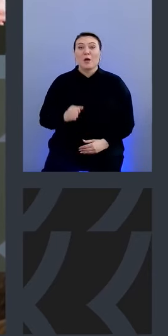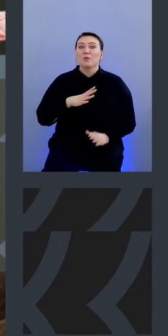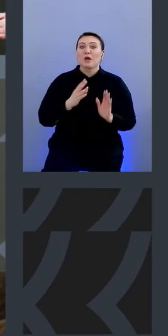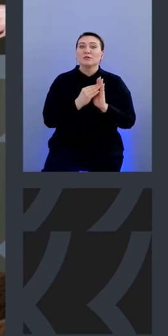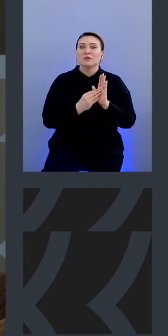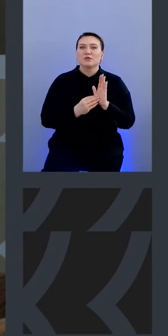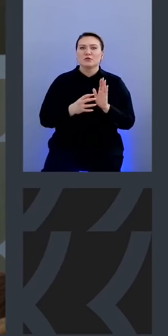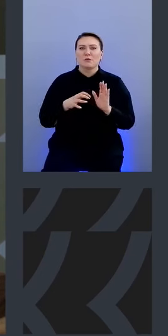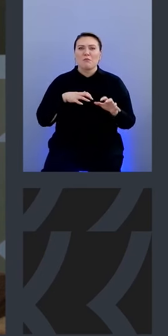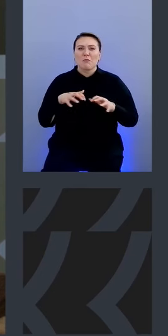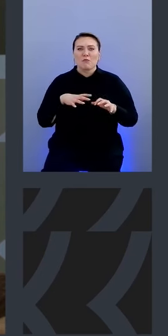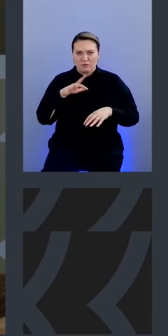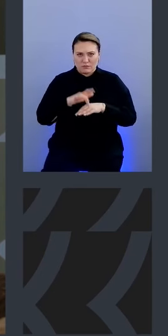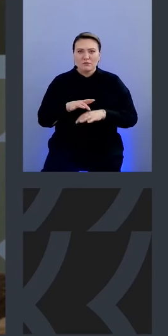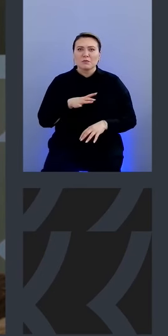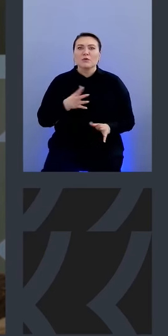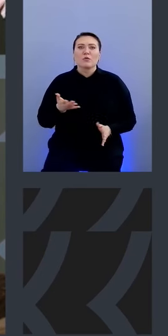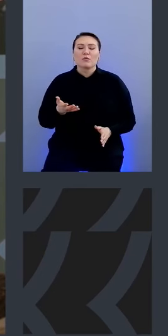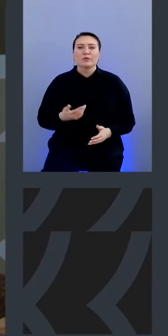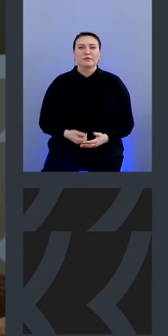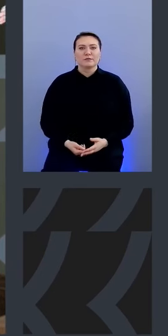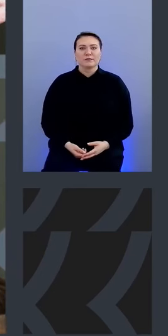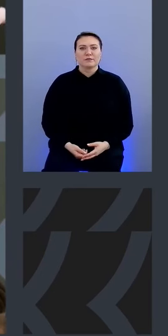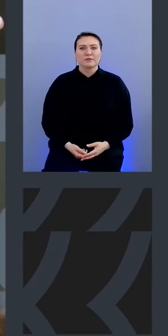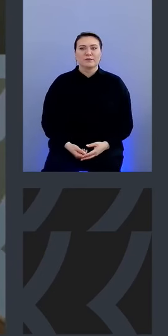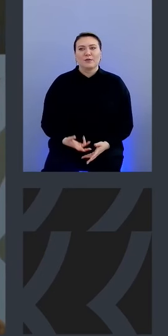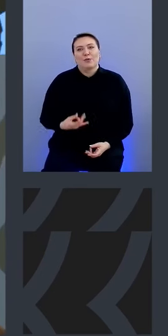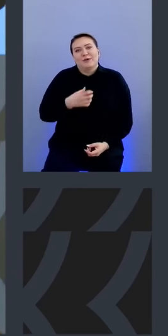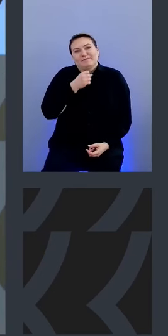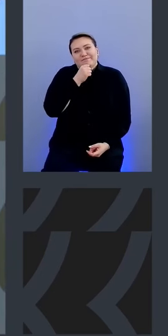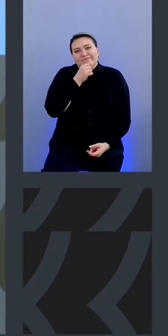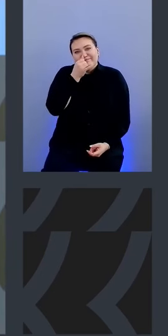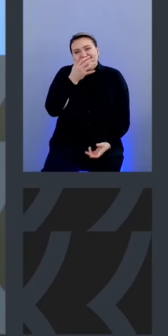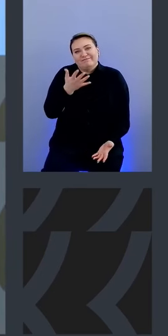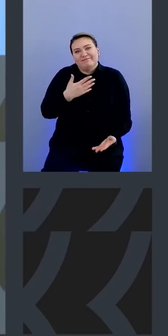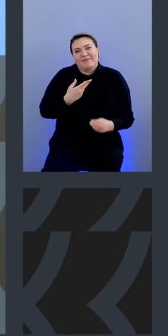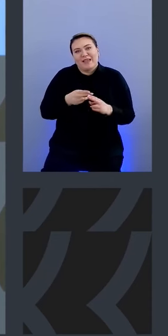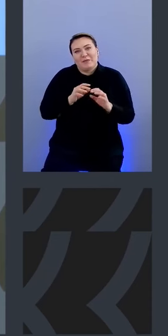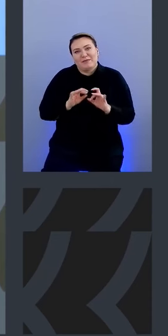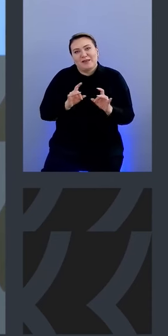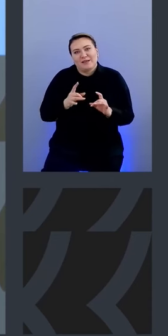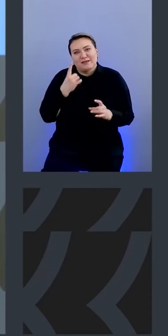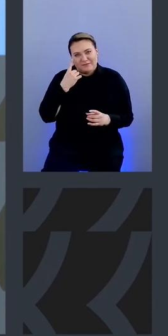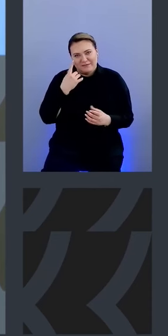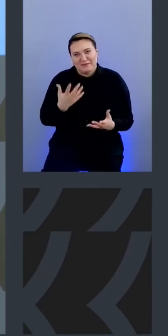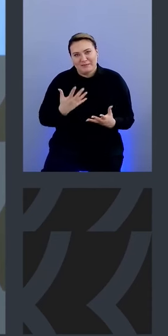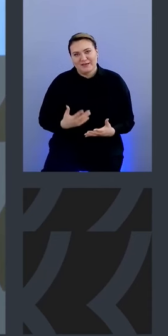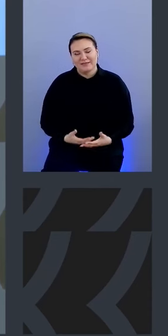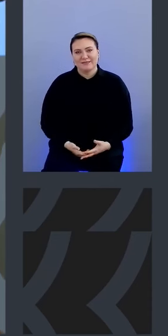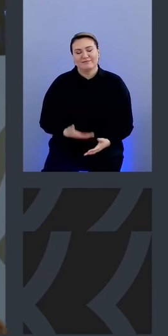-нибудь злоумышленника такого ловили а ну я же не могу об этом рассказывать у меня понимаете вот